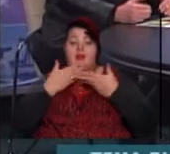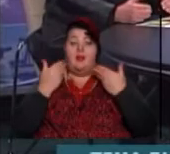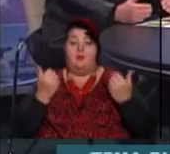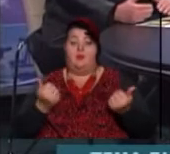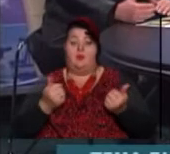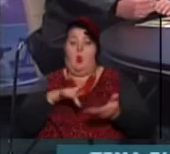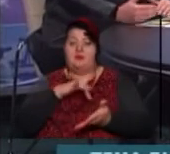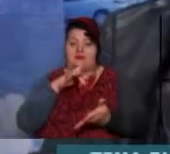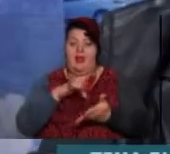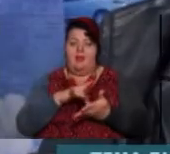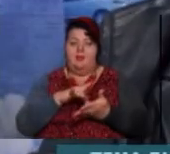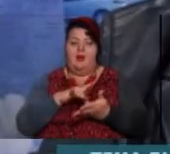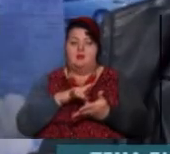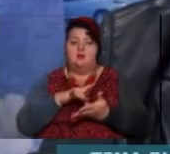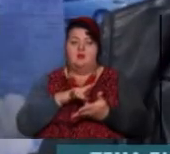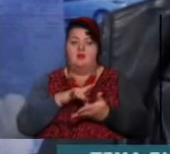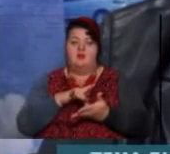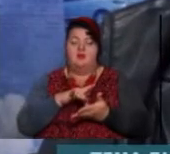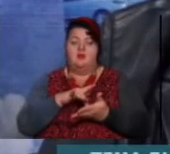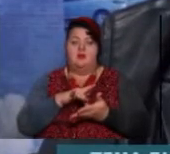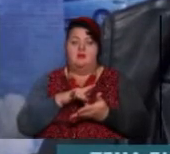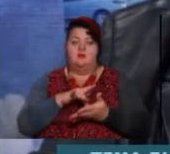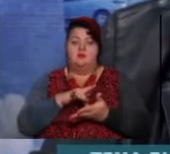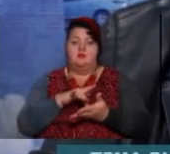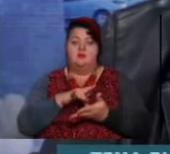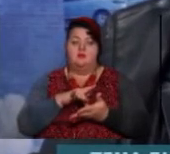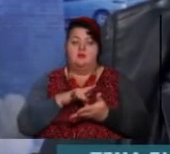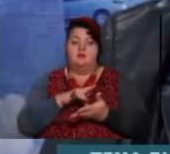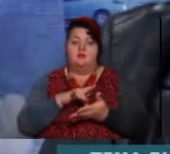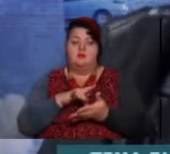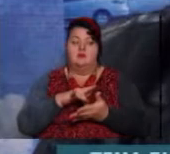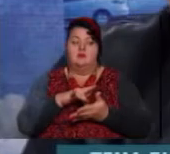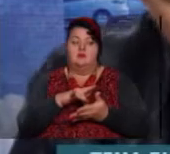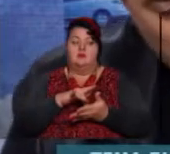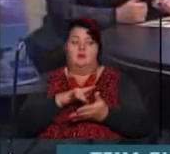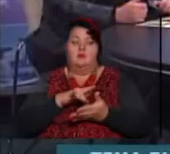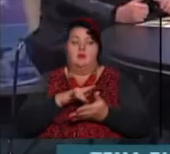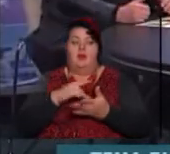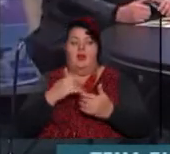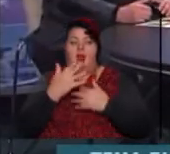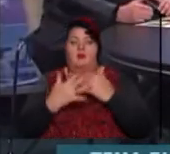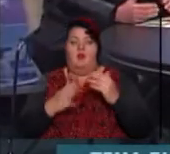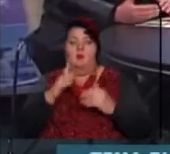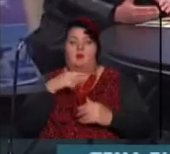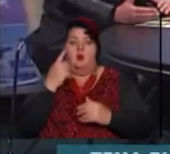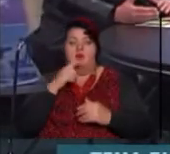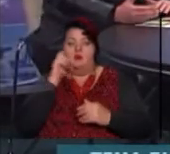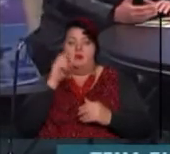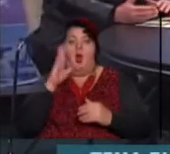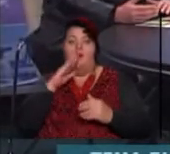централізованого водопостачання, я, извиняюсь, буду говорити на українському,